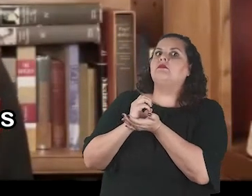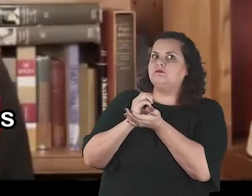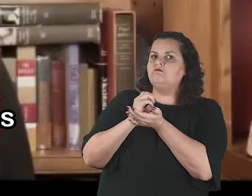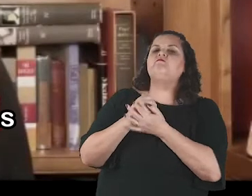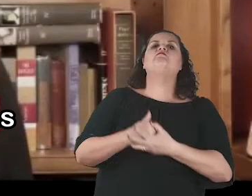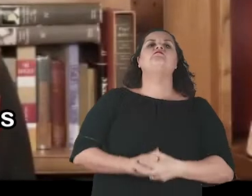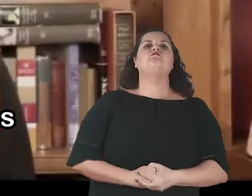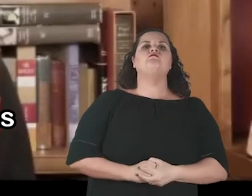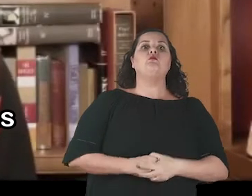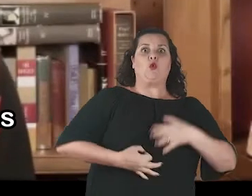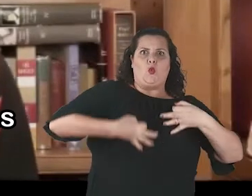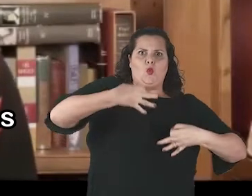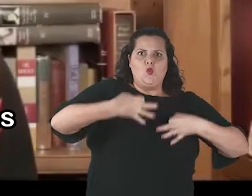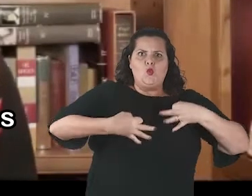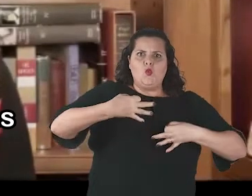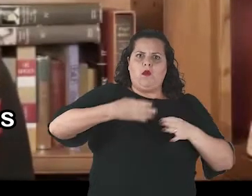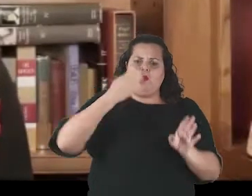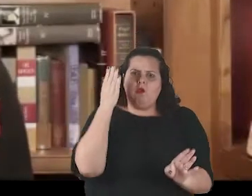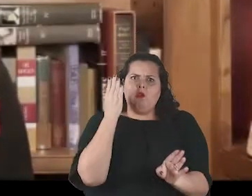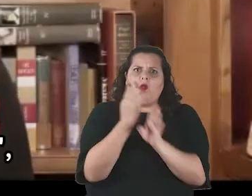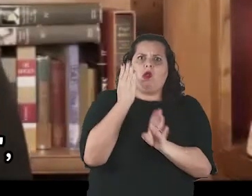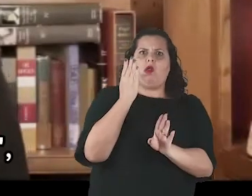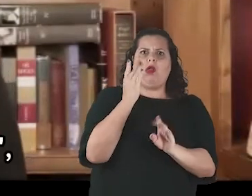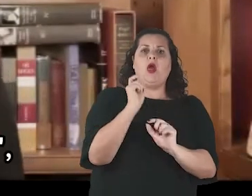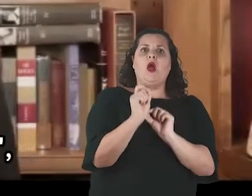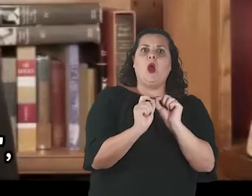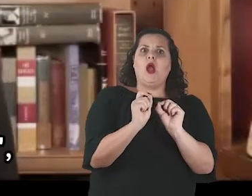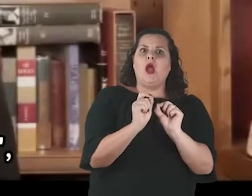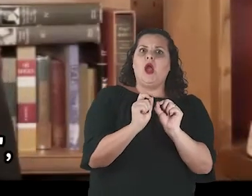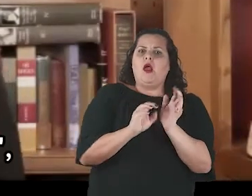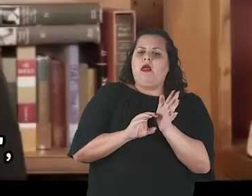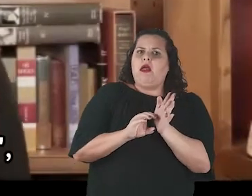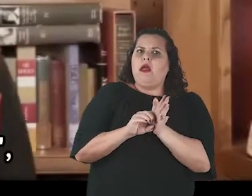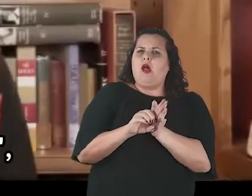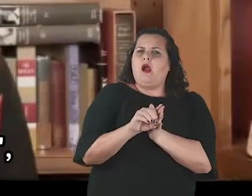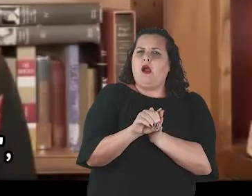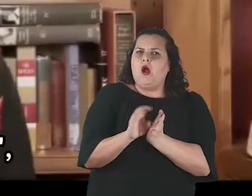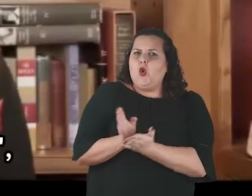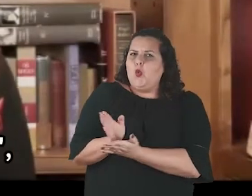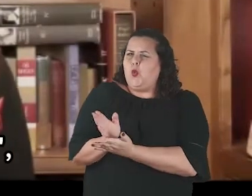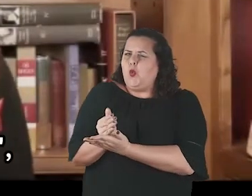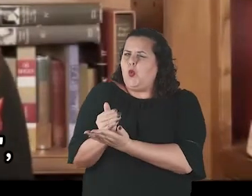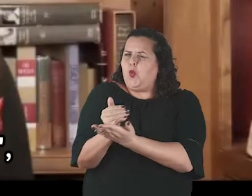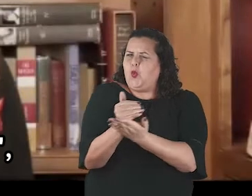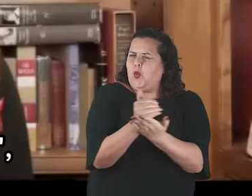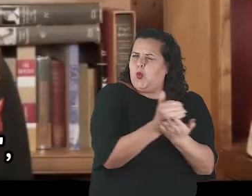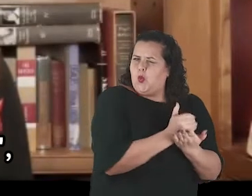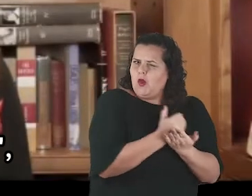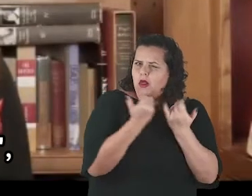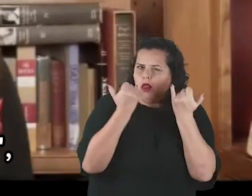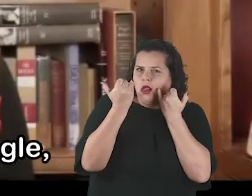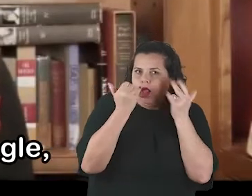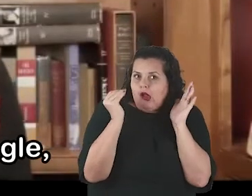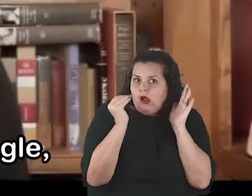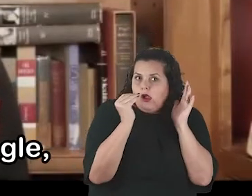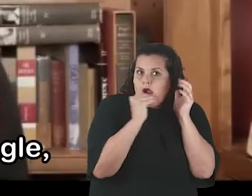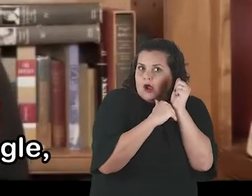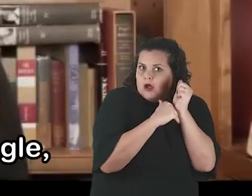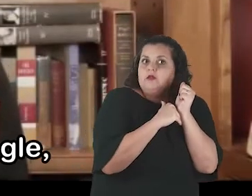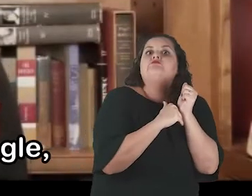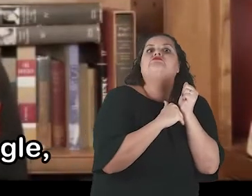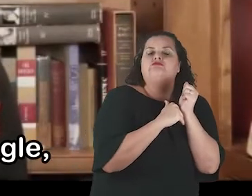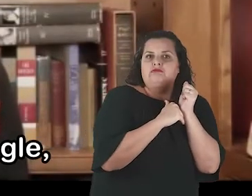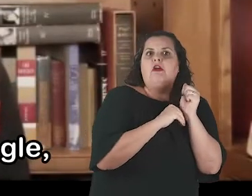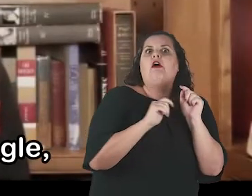secret data mining operations of what I have called surveillance capitalism dominate